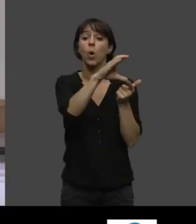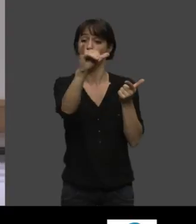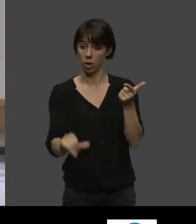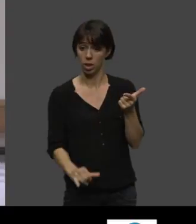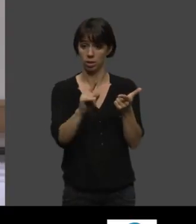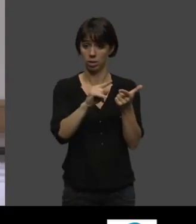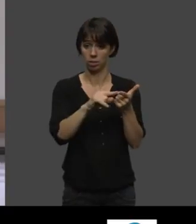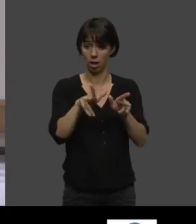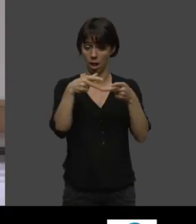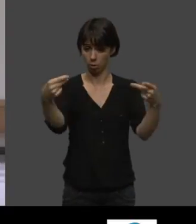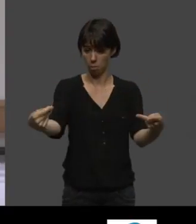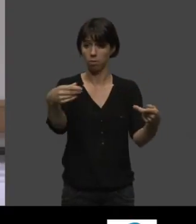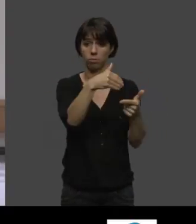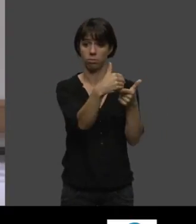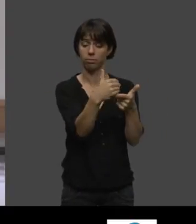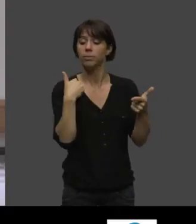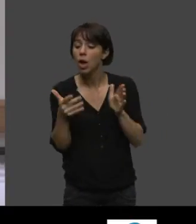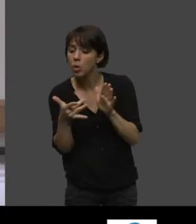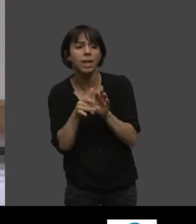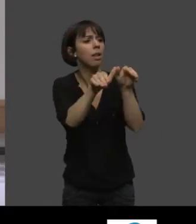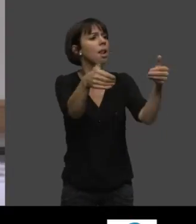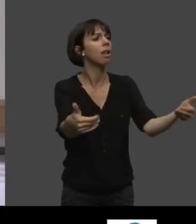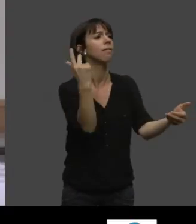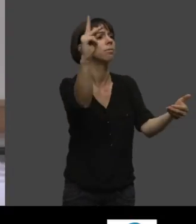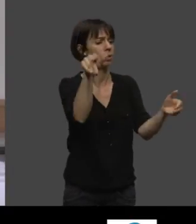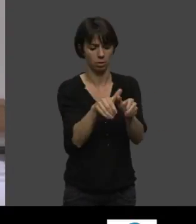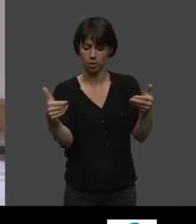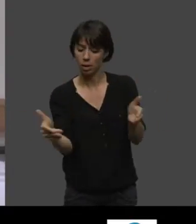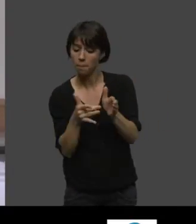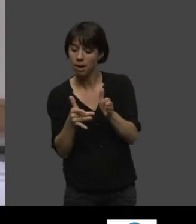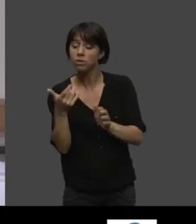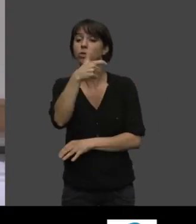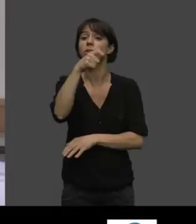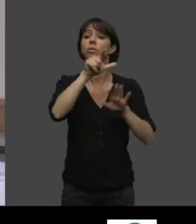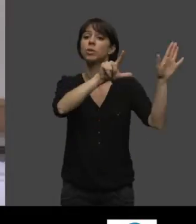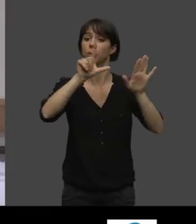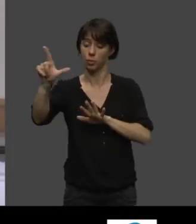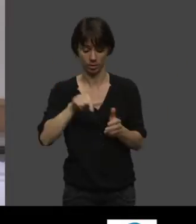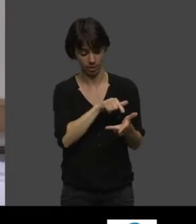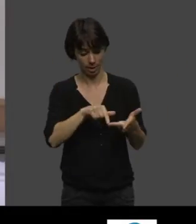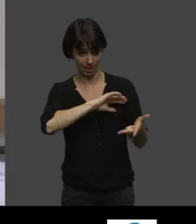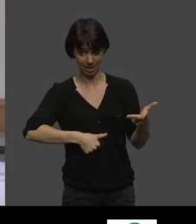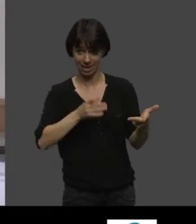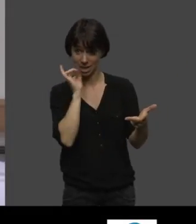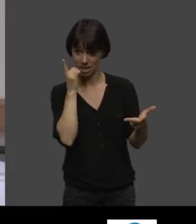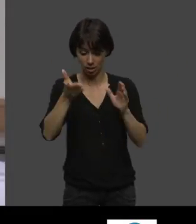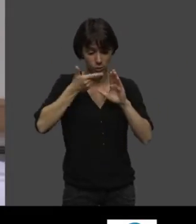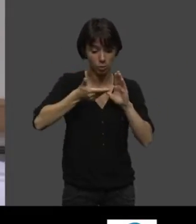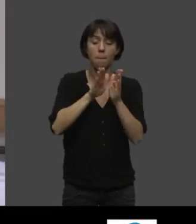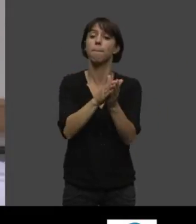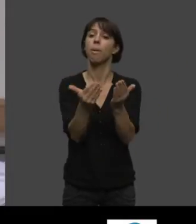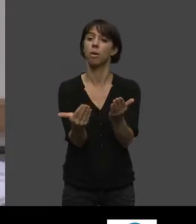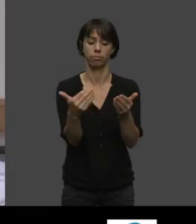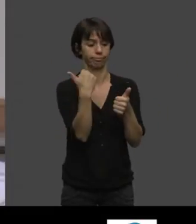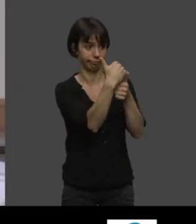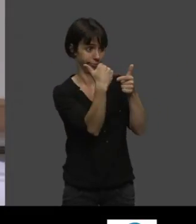recette est page 272 dans ce livre, et la soupe de mangue. Alors, ce déjeuner,